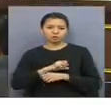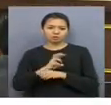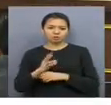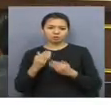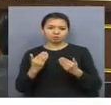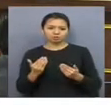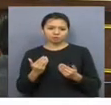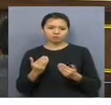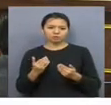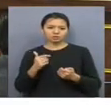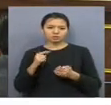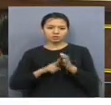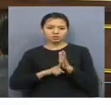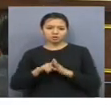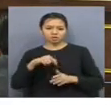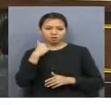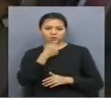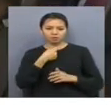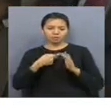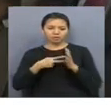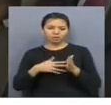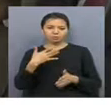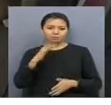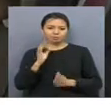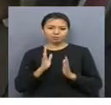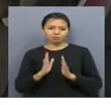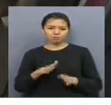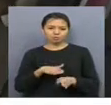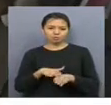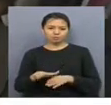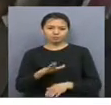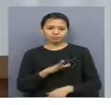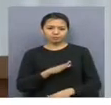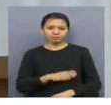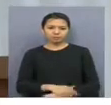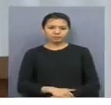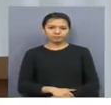Яғни бұл жыл басында қойылған жұмыс пен қамту ғам.